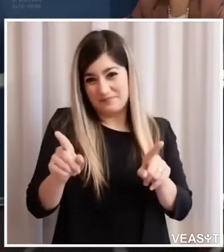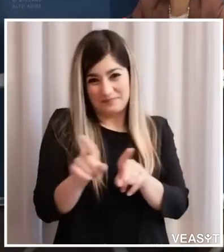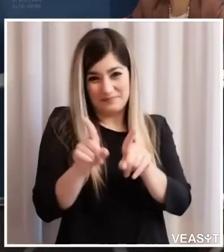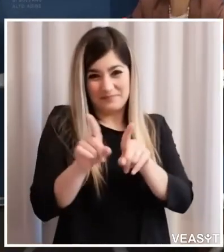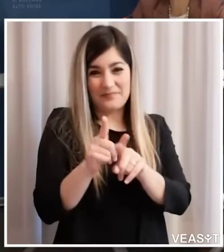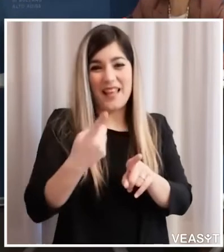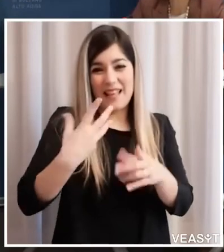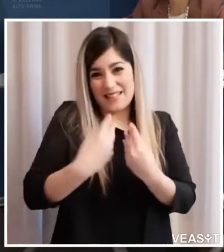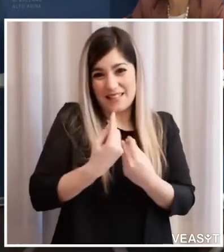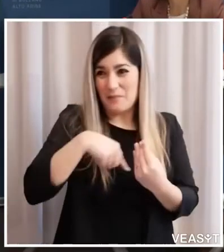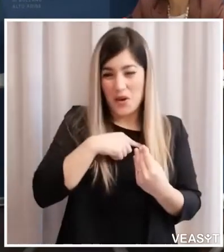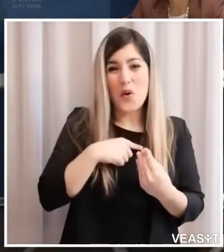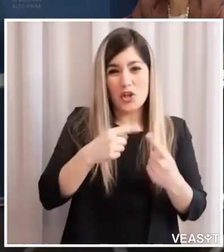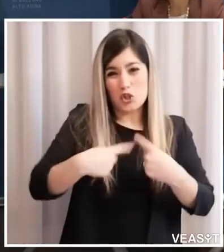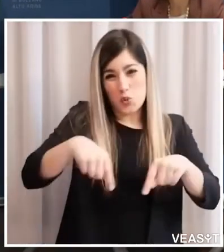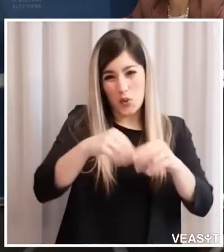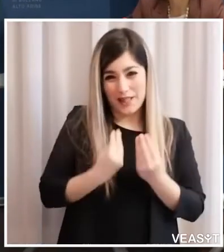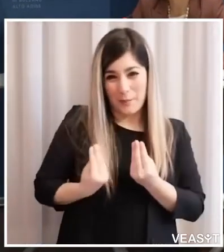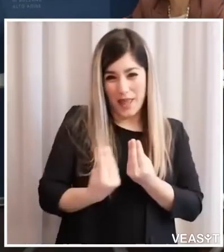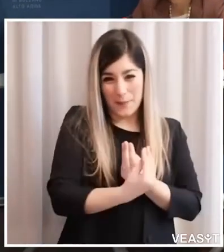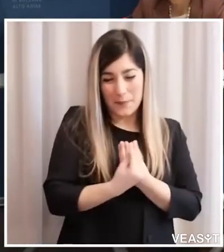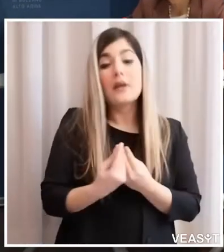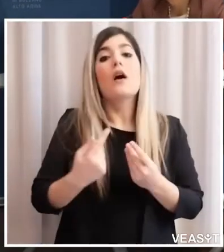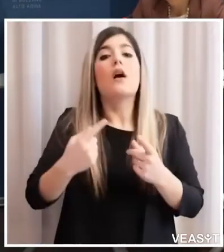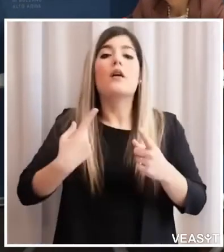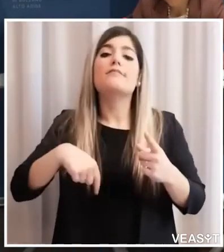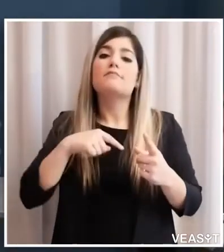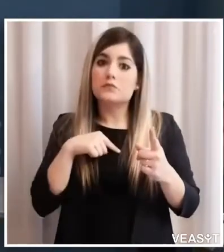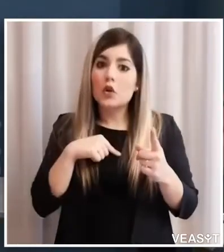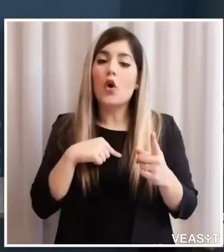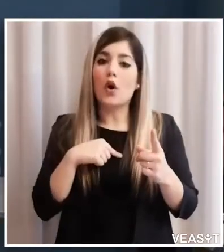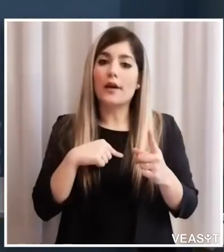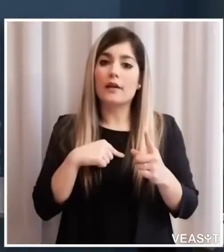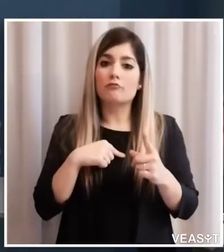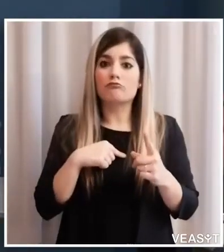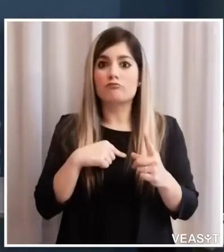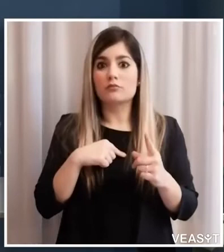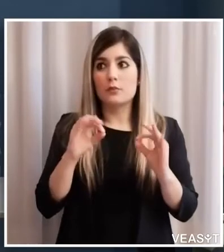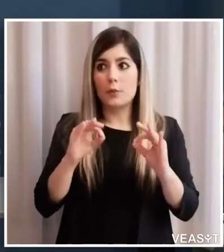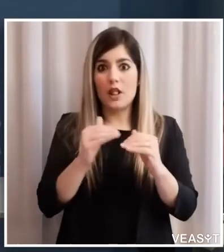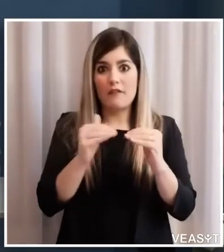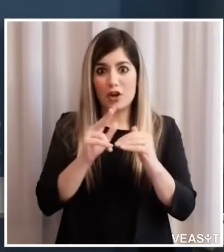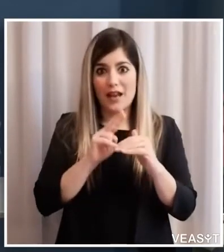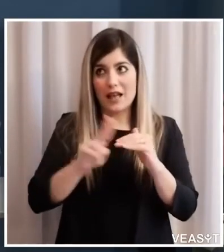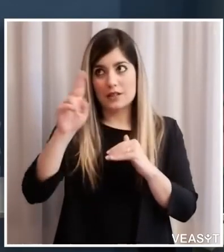livello nazionale che anche lì questi servizi possono ripartire sempre rispettando